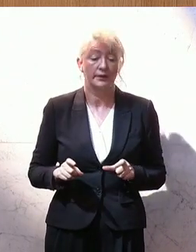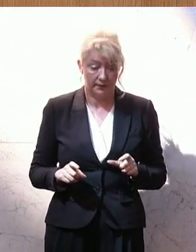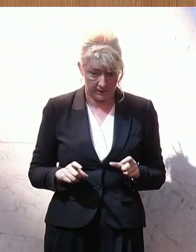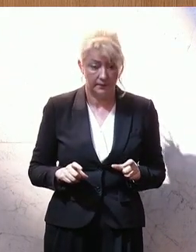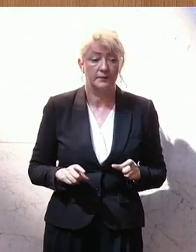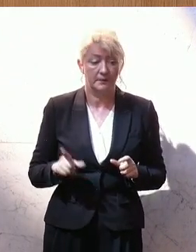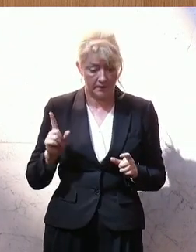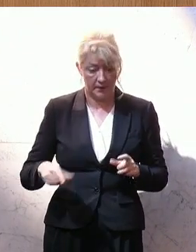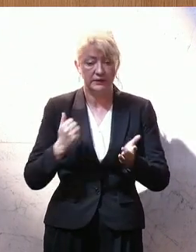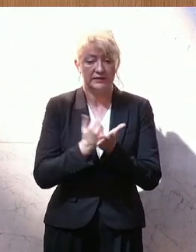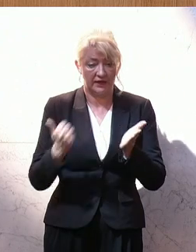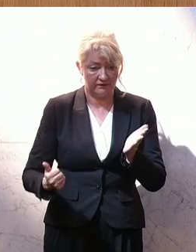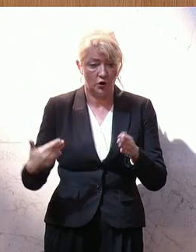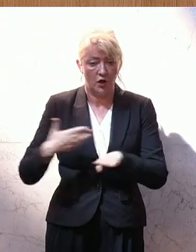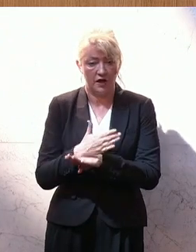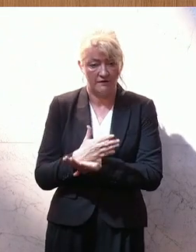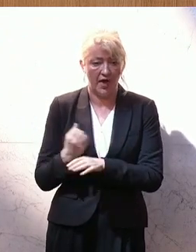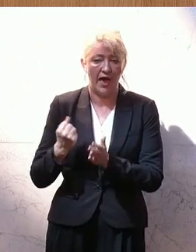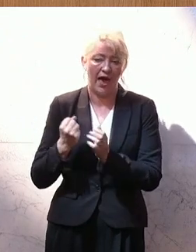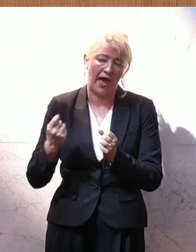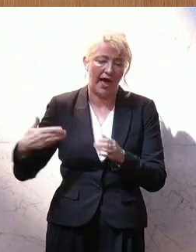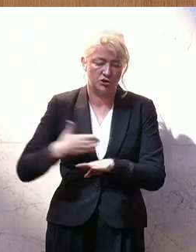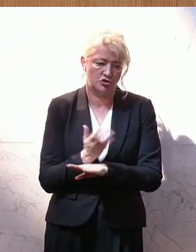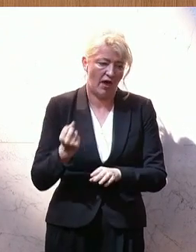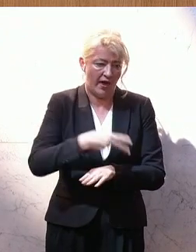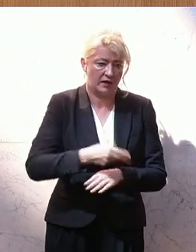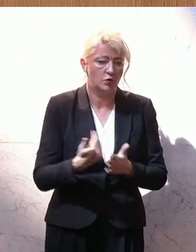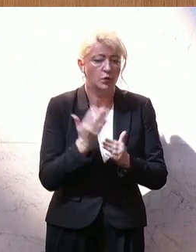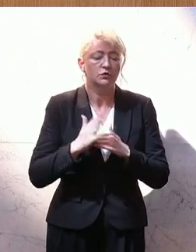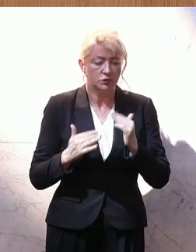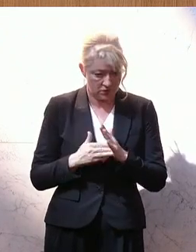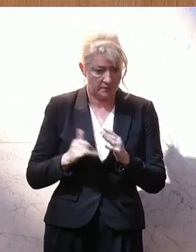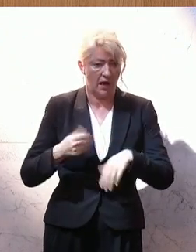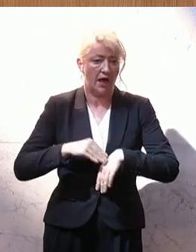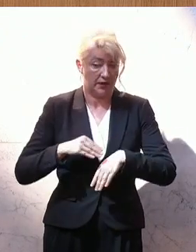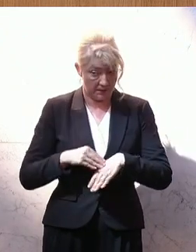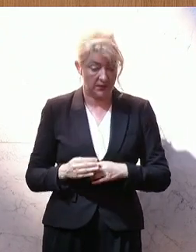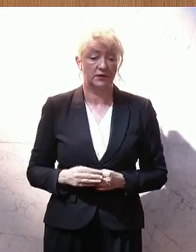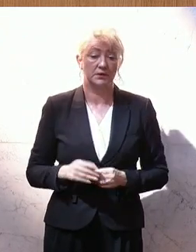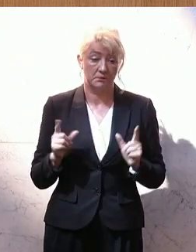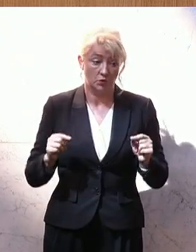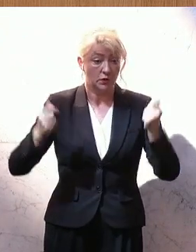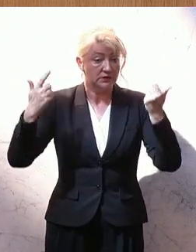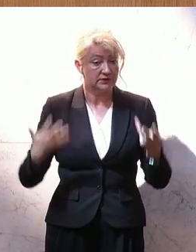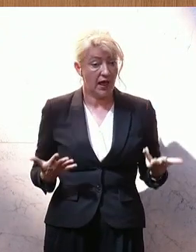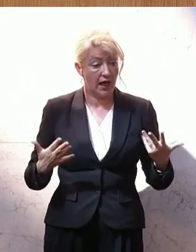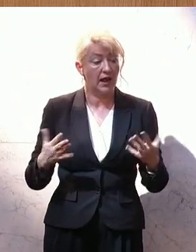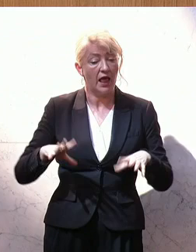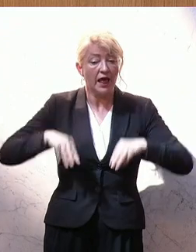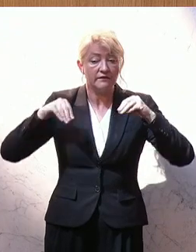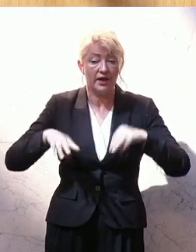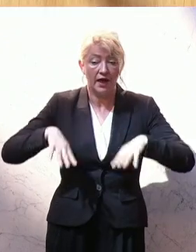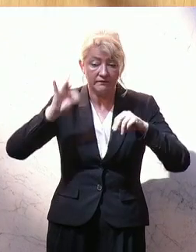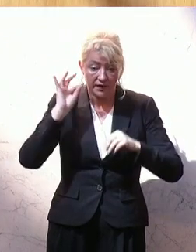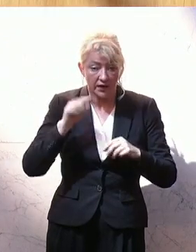zur Zertifizierung als Quereinsteigerinnen und Quereinsteiger im neuen System angemeldet. Und bei der Zahl der Anfängerinnen